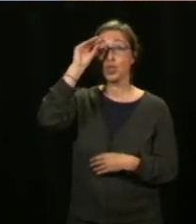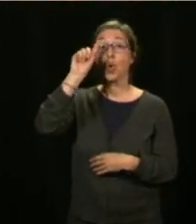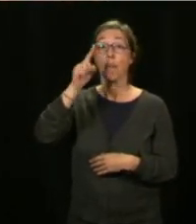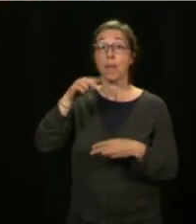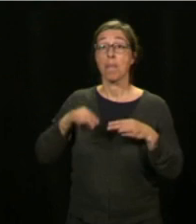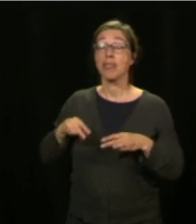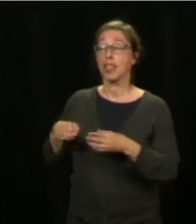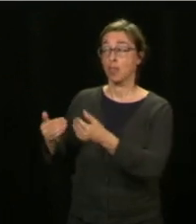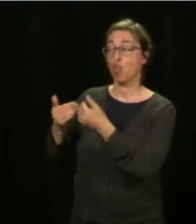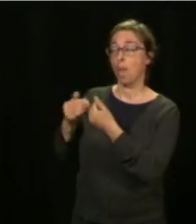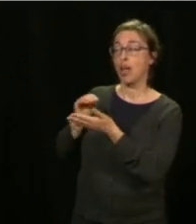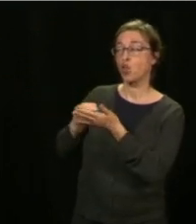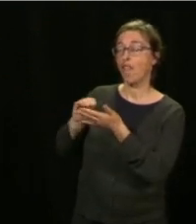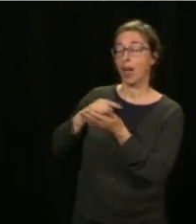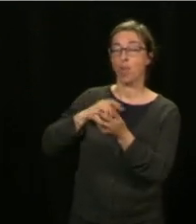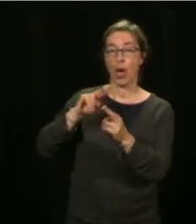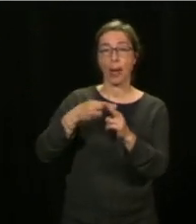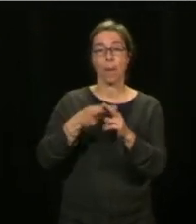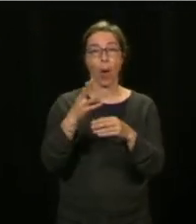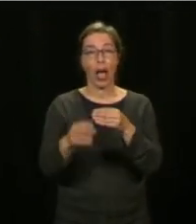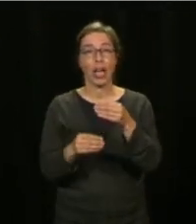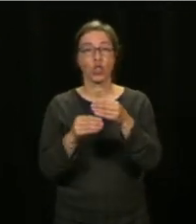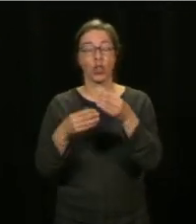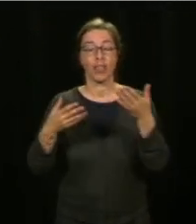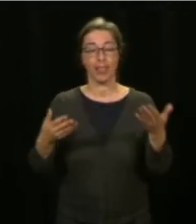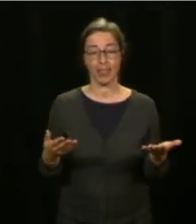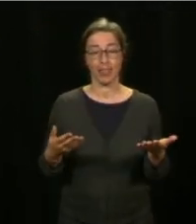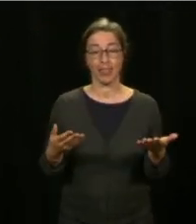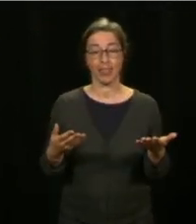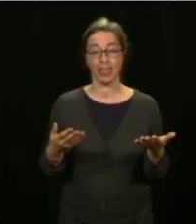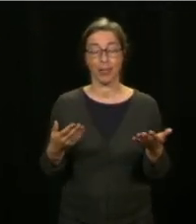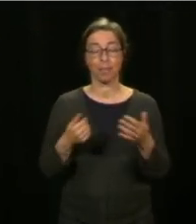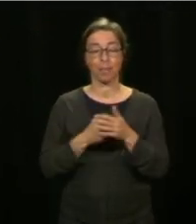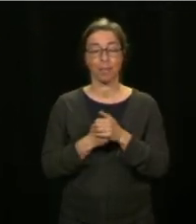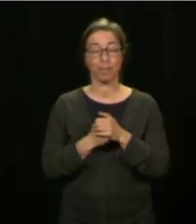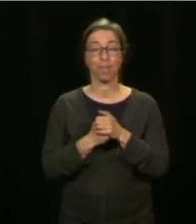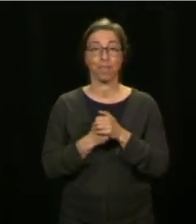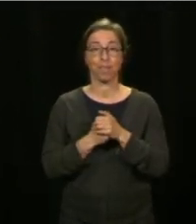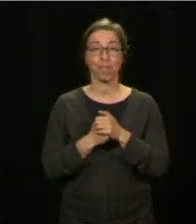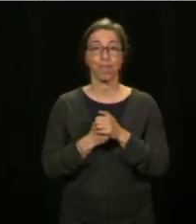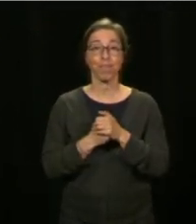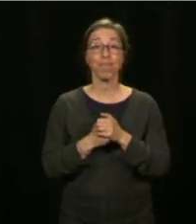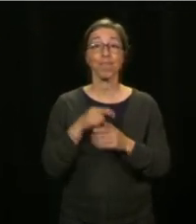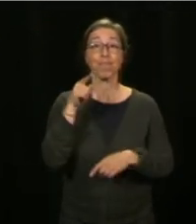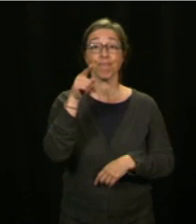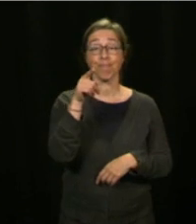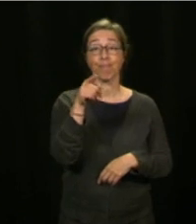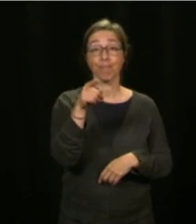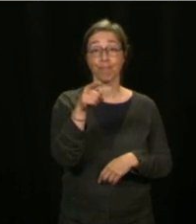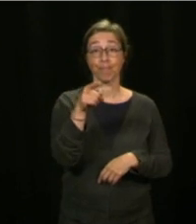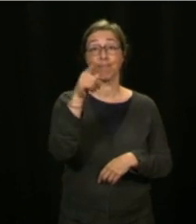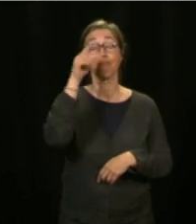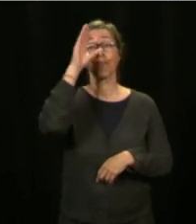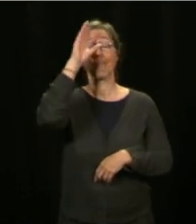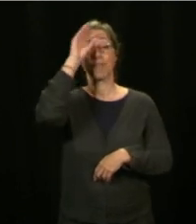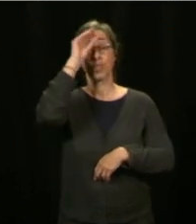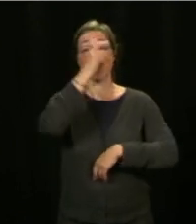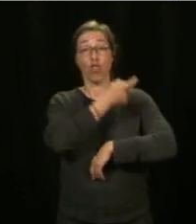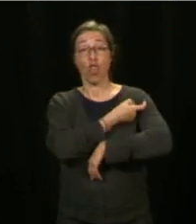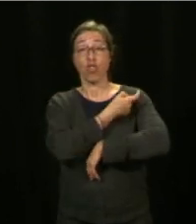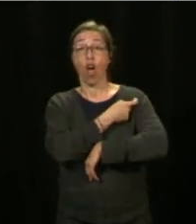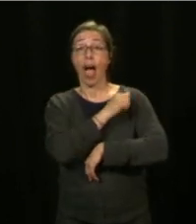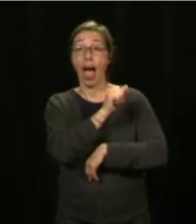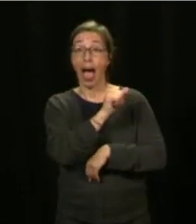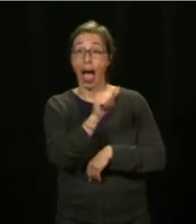Des grands docteurs, là, que vous avez eu la chance de côtoyer avec le docteur Arruda, le docteur Mancet,